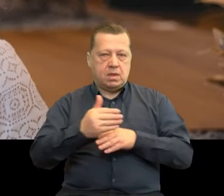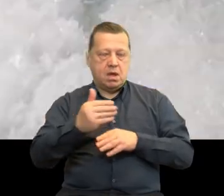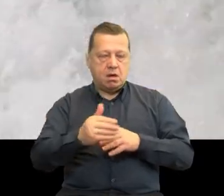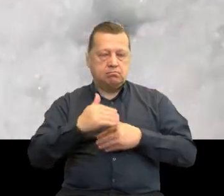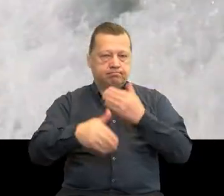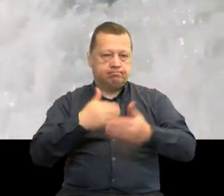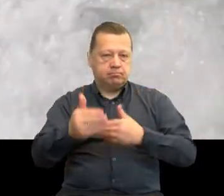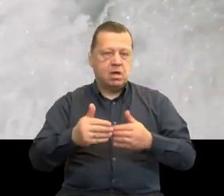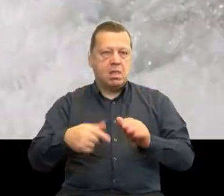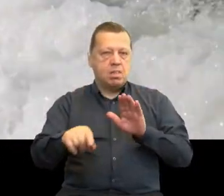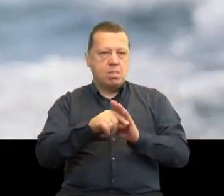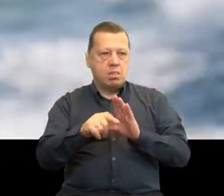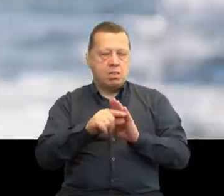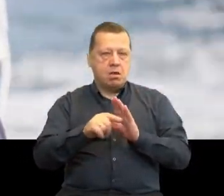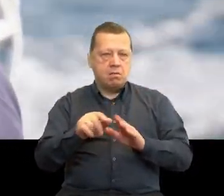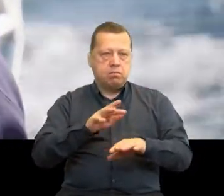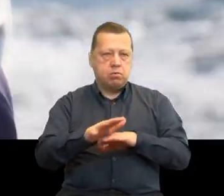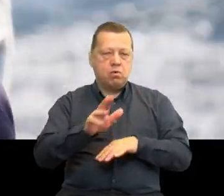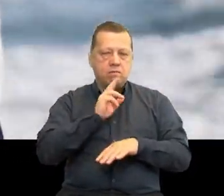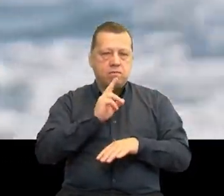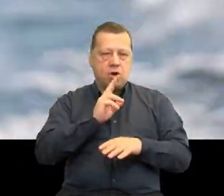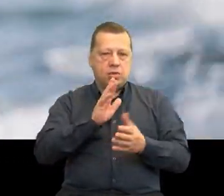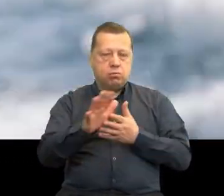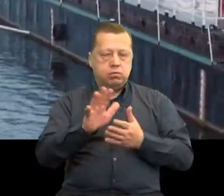nie wywierały negatywnego wpływu na ekosystemy wodne.